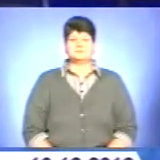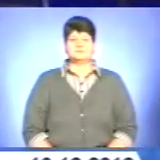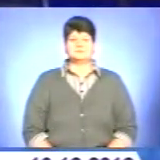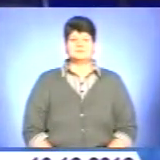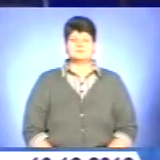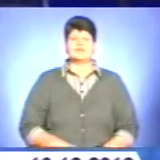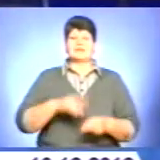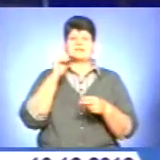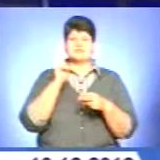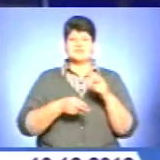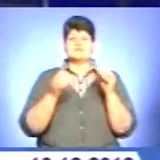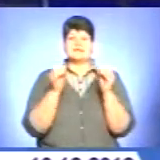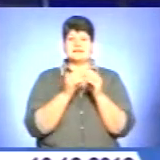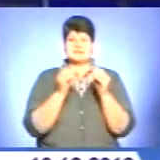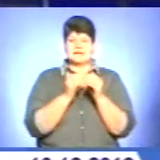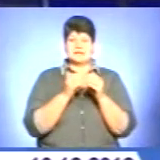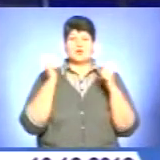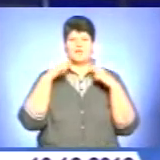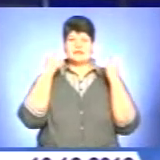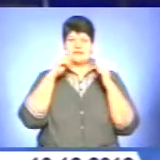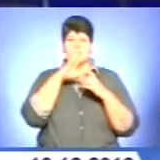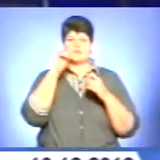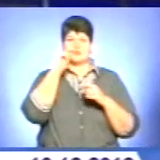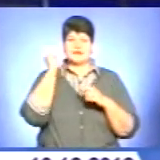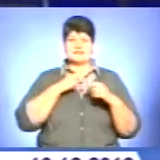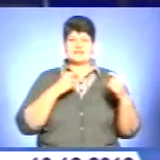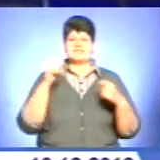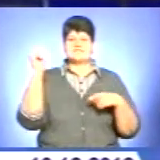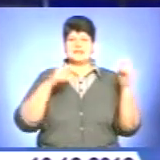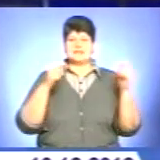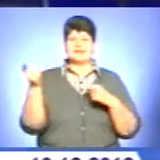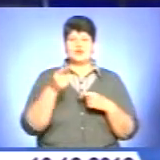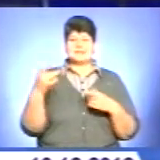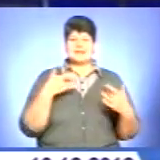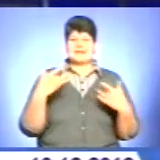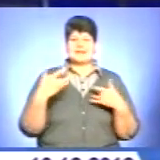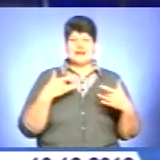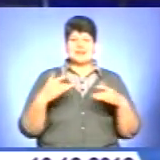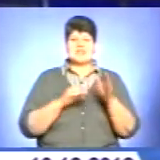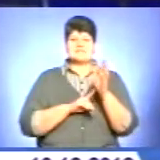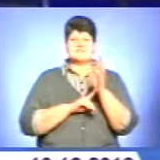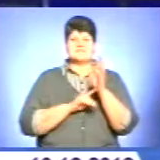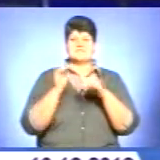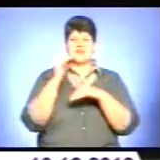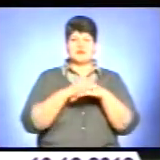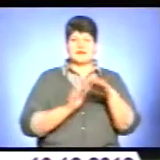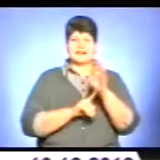Завершився 10-й ювілейний всеукраїнський фестиваль «Тернопільські театральні вечори. Дебют». Подробиці у сюжеті.